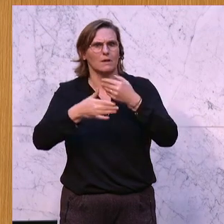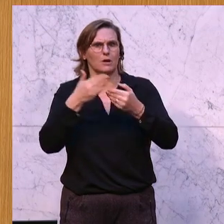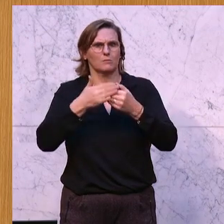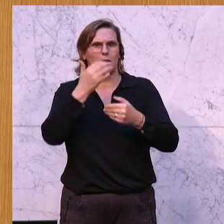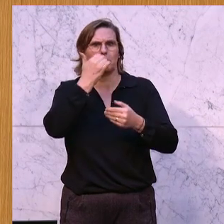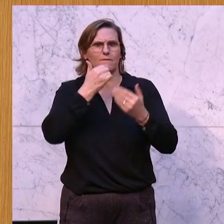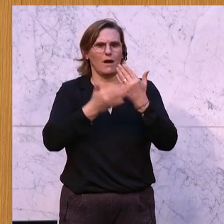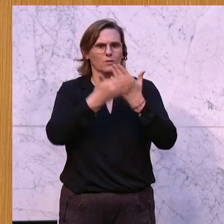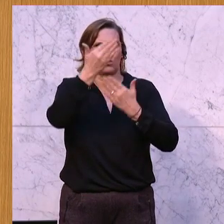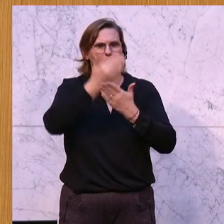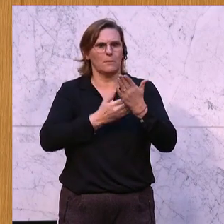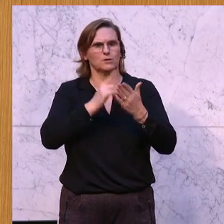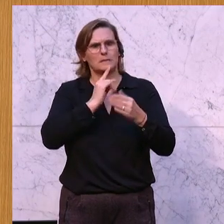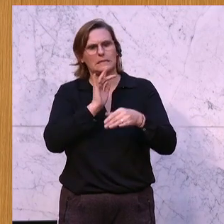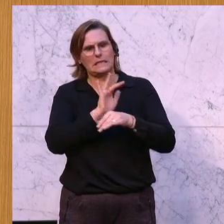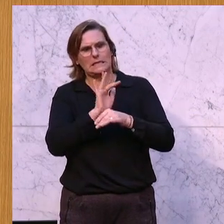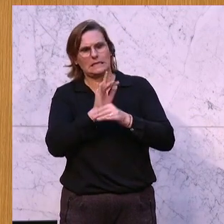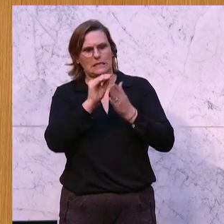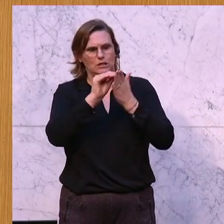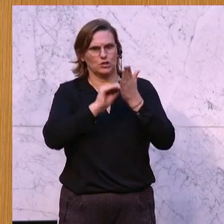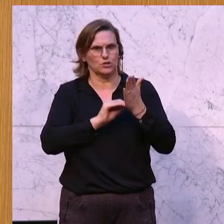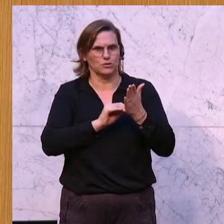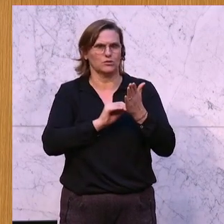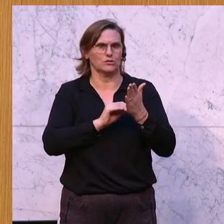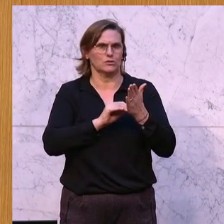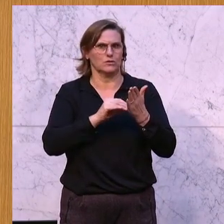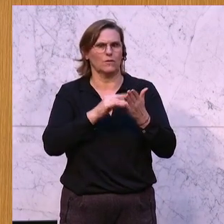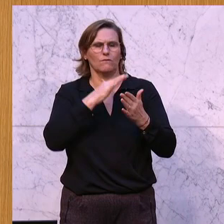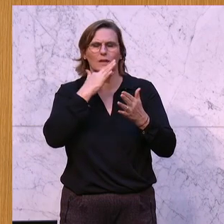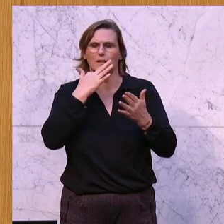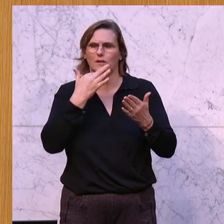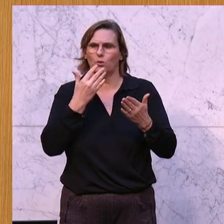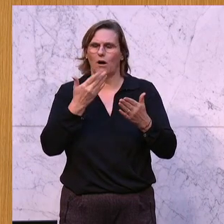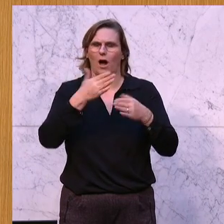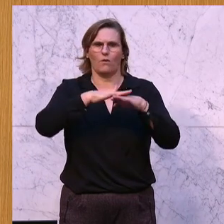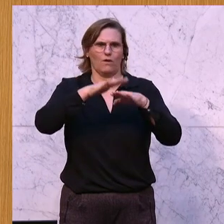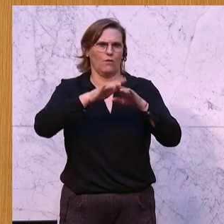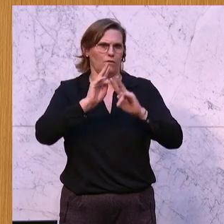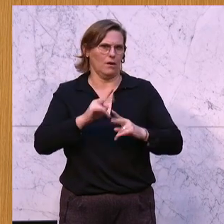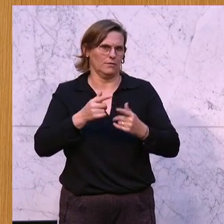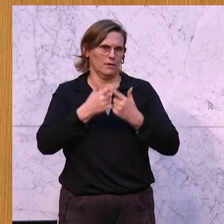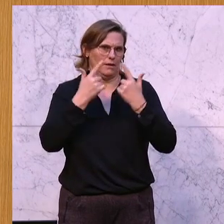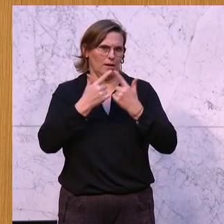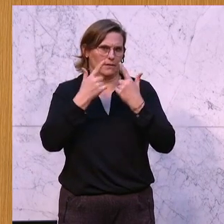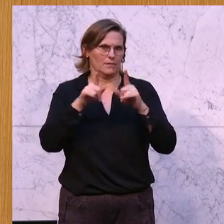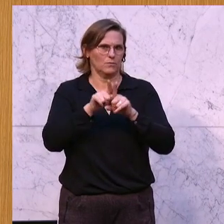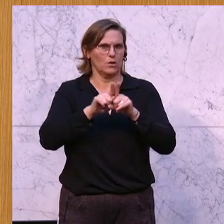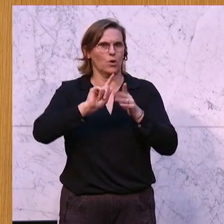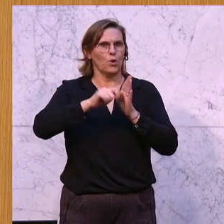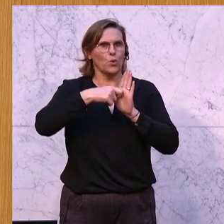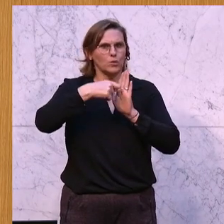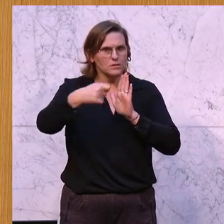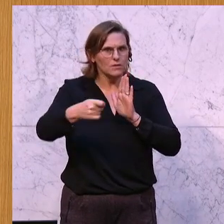privaten sich irgendwo kritisch gegen den Spitalsbetrieb geäußert hat und vieles mehr. Und die Konsequenz ist, dass gerade auch in den rot